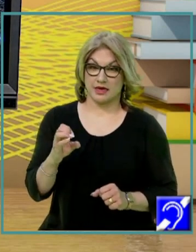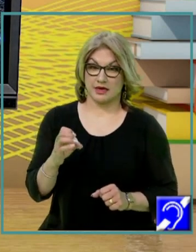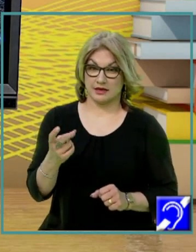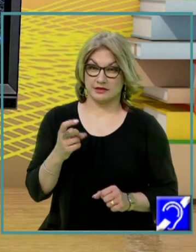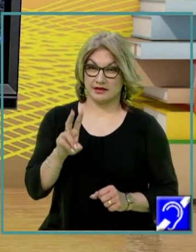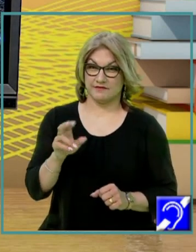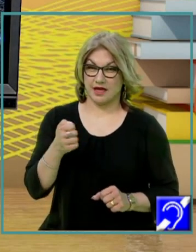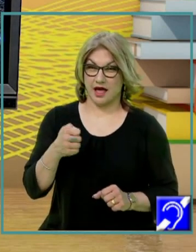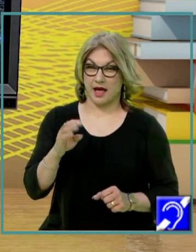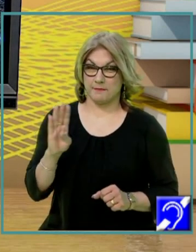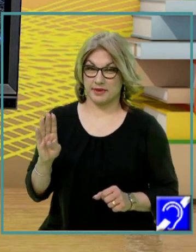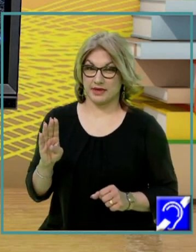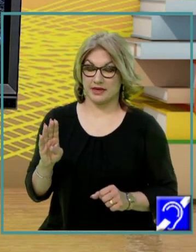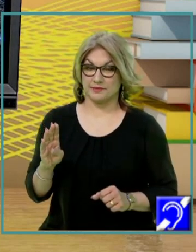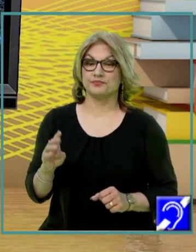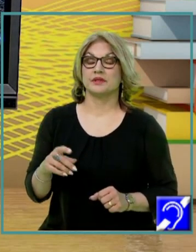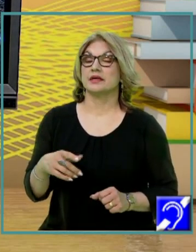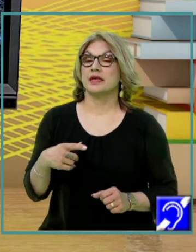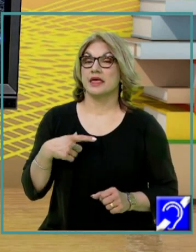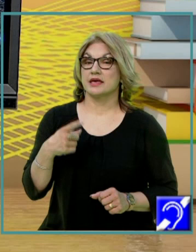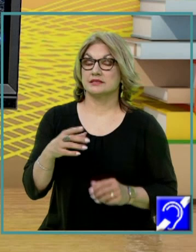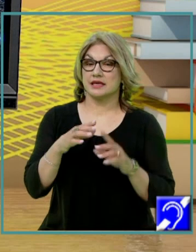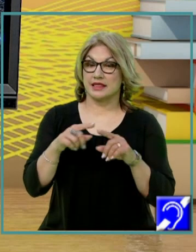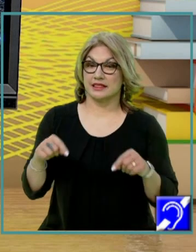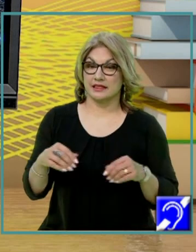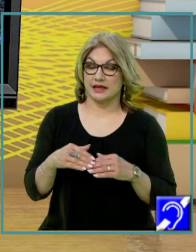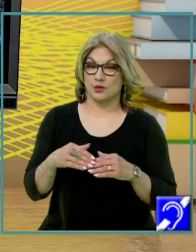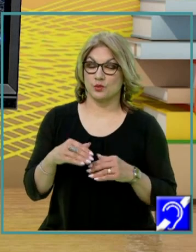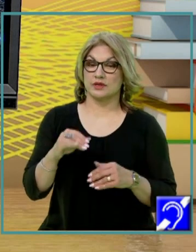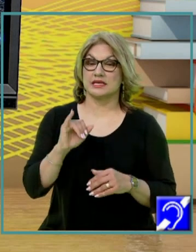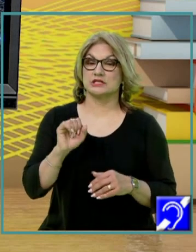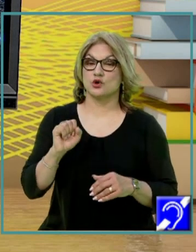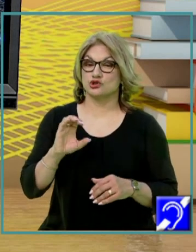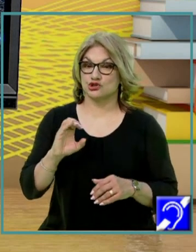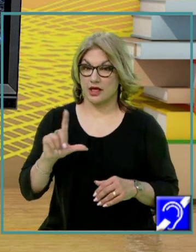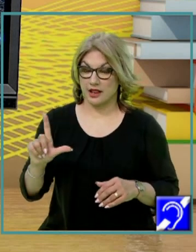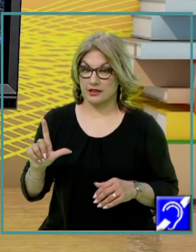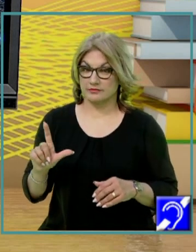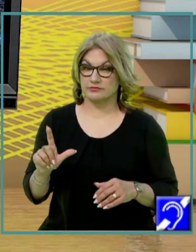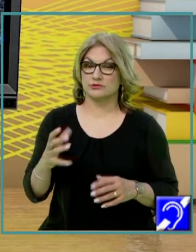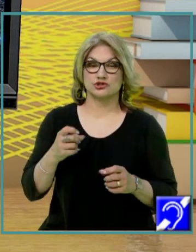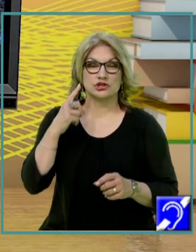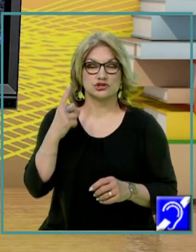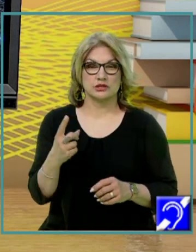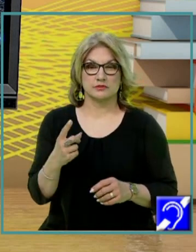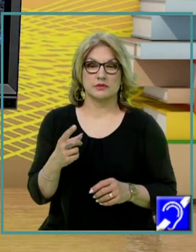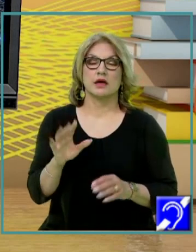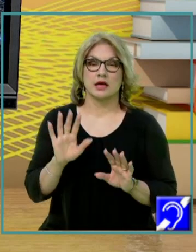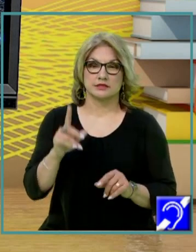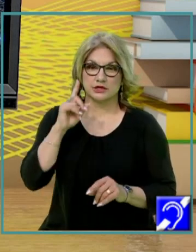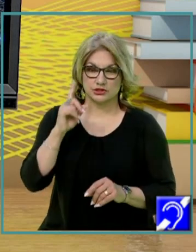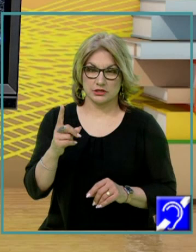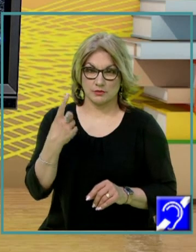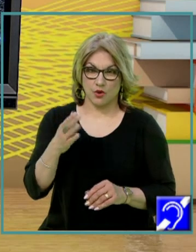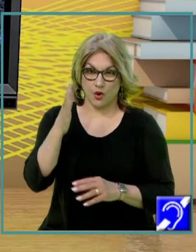pentru că triunghiul VAB este triunghii sos cel. Și ce știm în el? Deocamdată știm numai